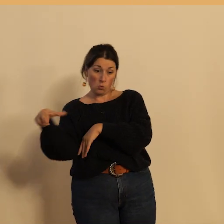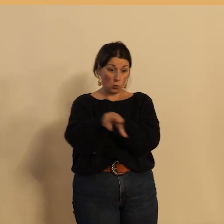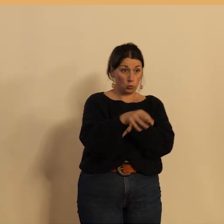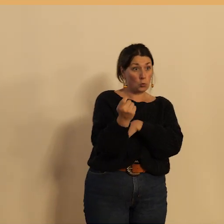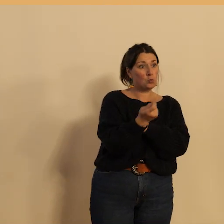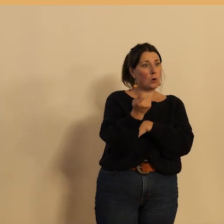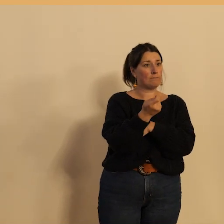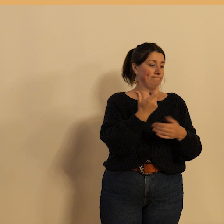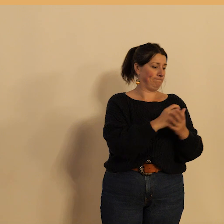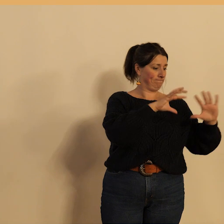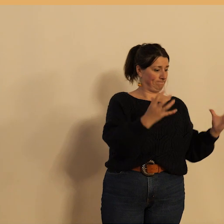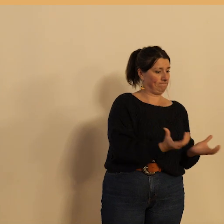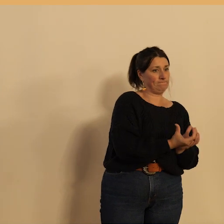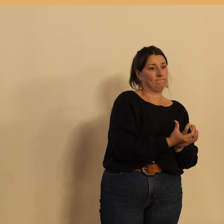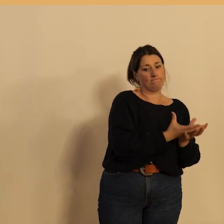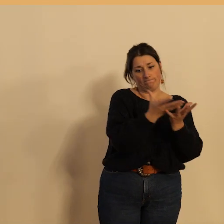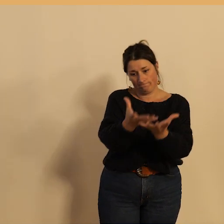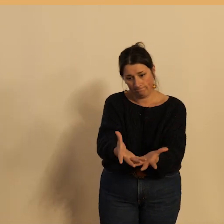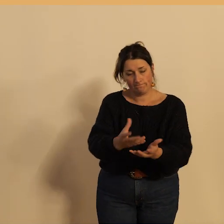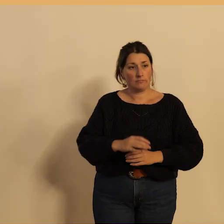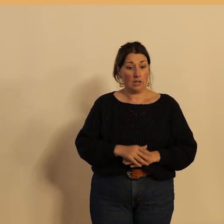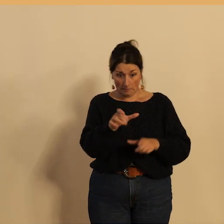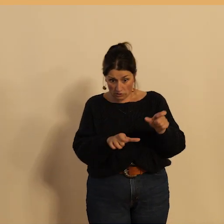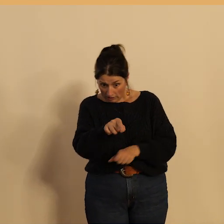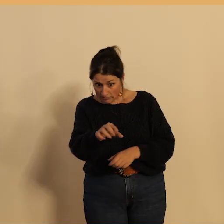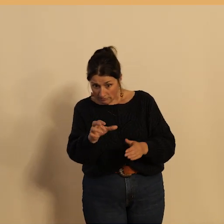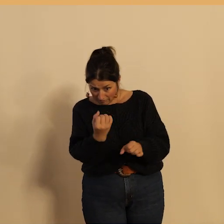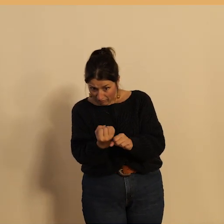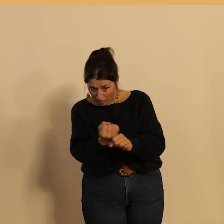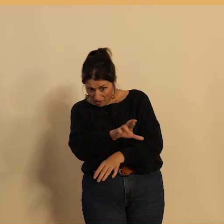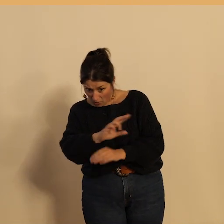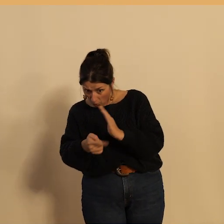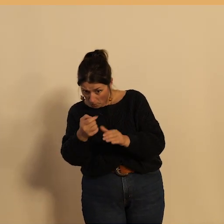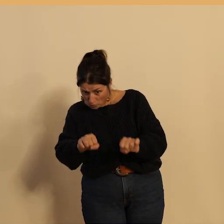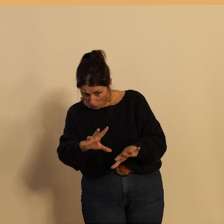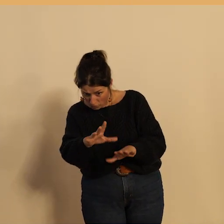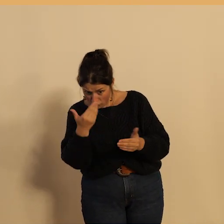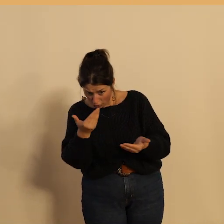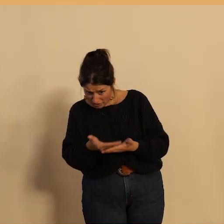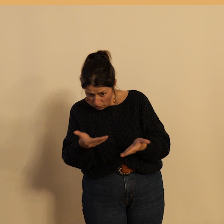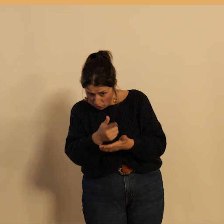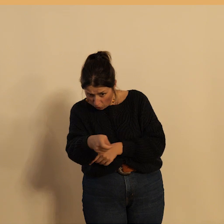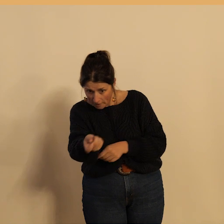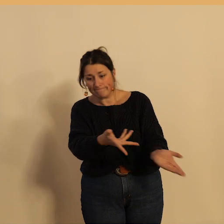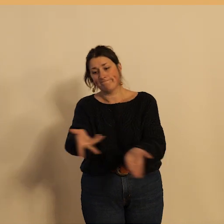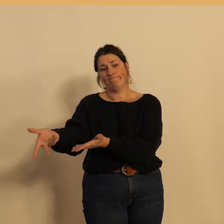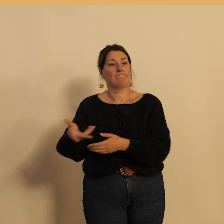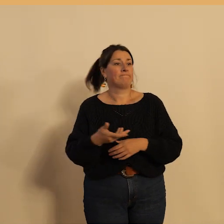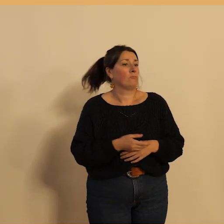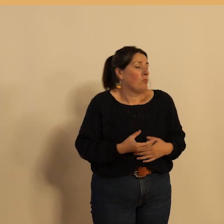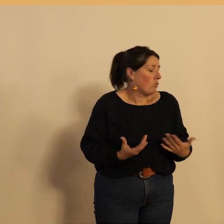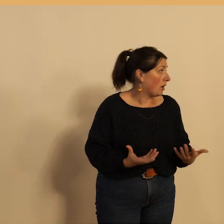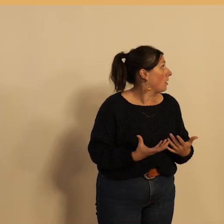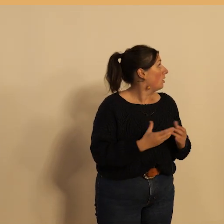peuvent aller au travail et qui sont dans une situation normale et donc on va